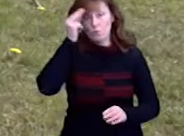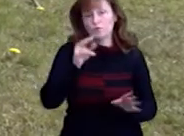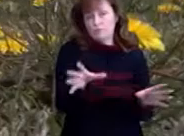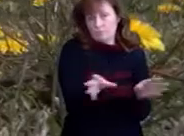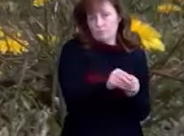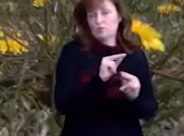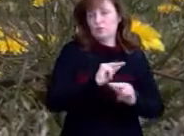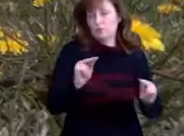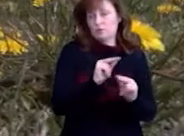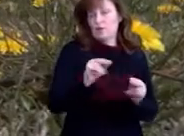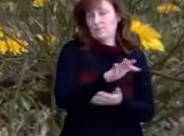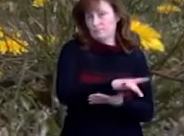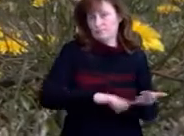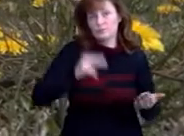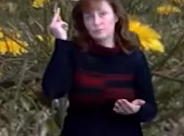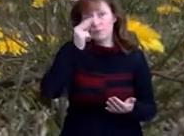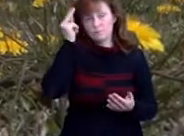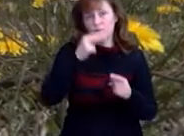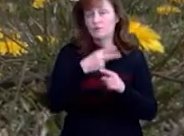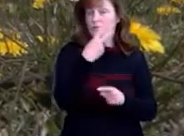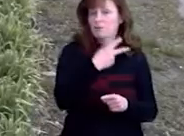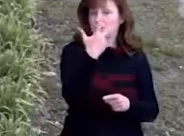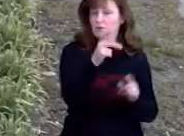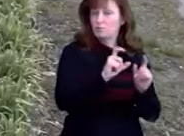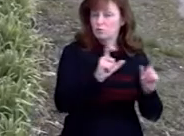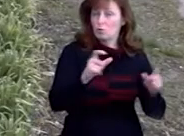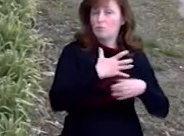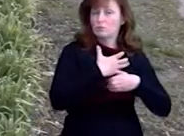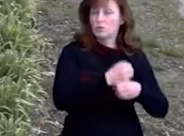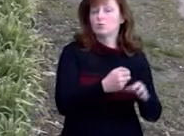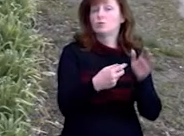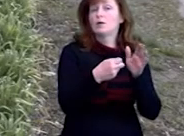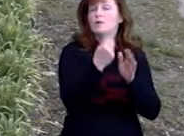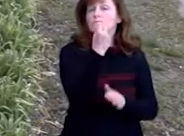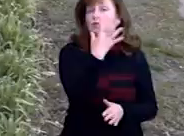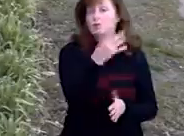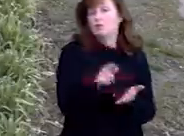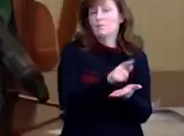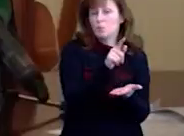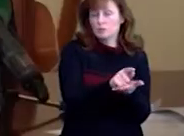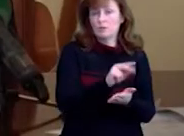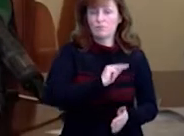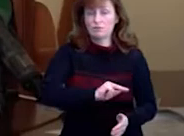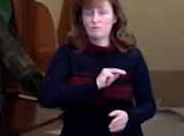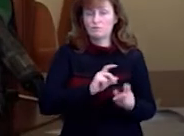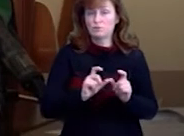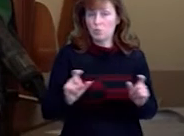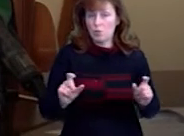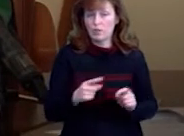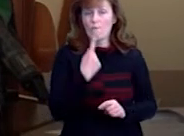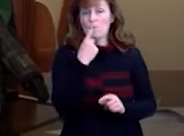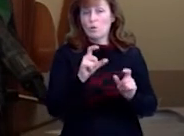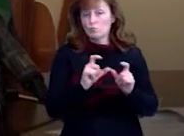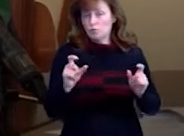вчителями, сказав Василь Білогура. У 23-й школі скоротять 14 посад працівників школи. В одній школі ходить два